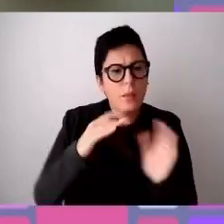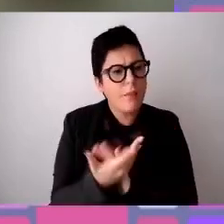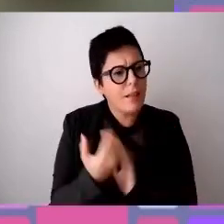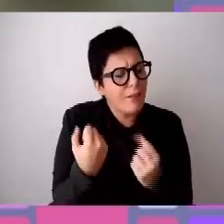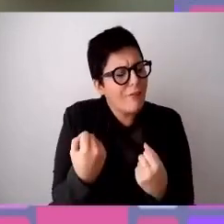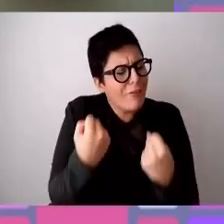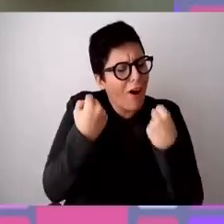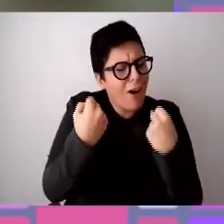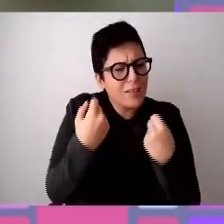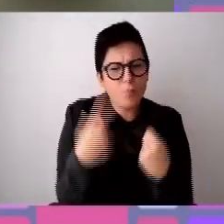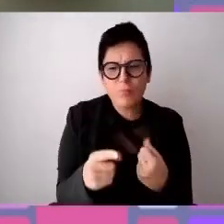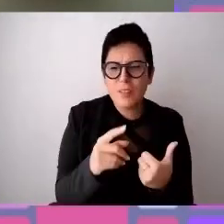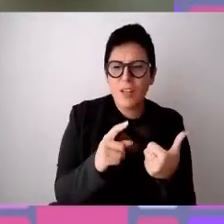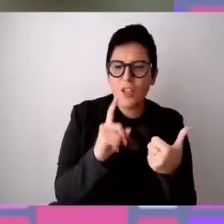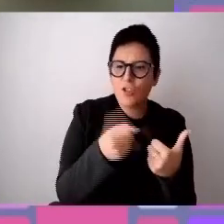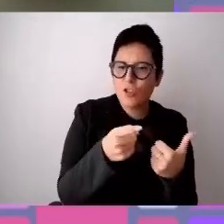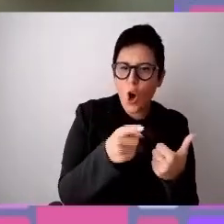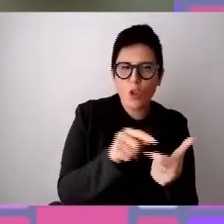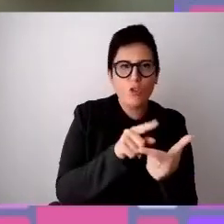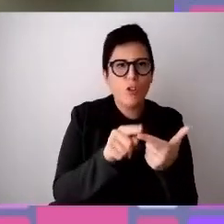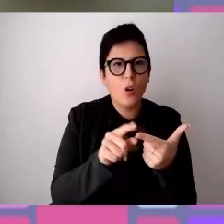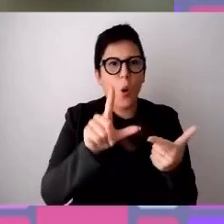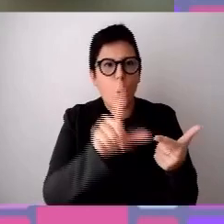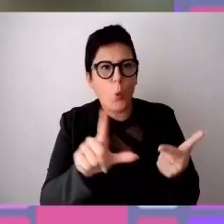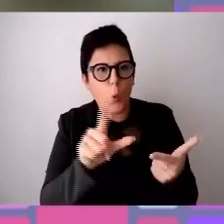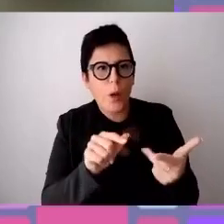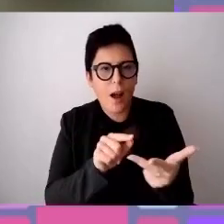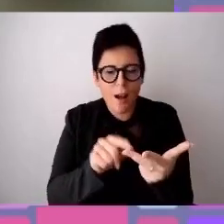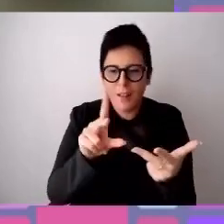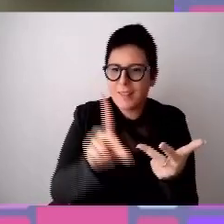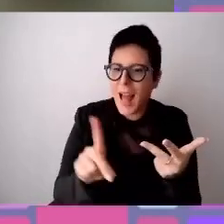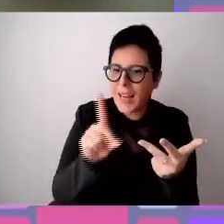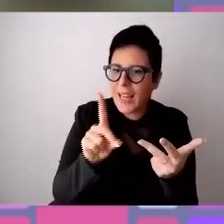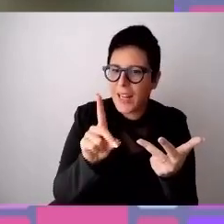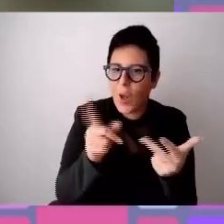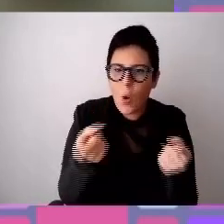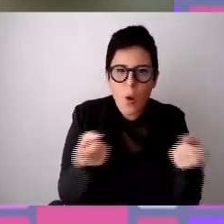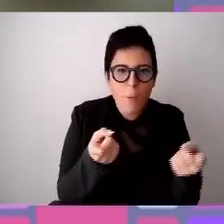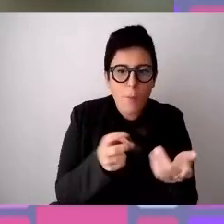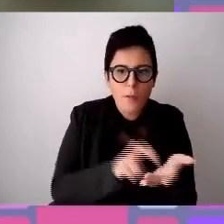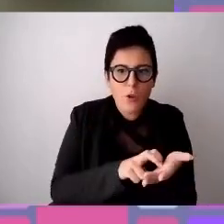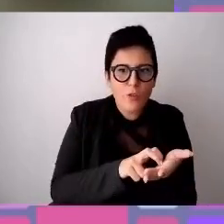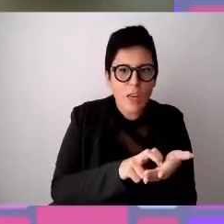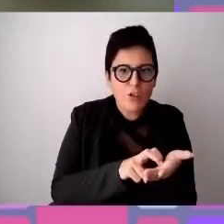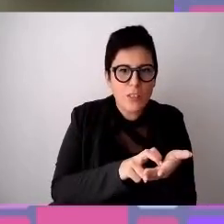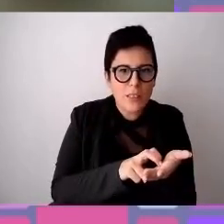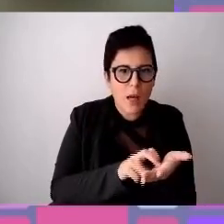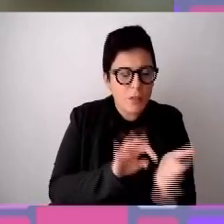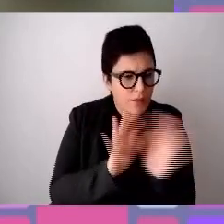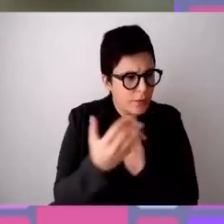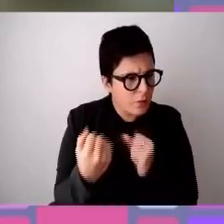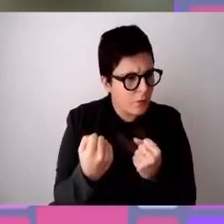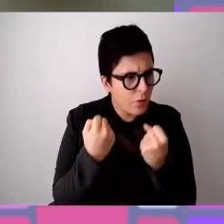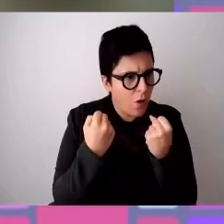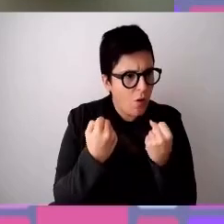estremamente significativi di che grandissima forza un momento di fragilità può essere diventato. Quindi sta a noi